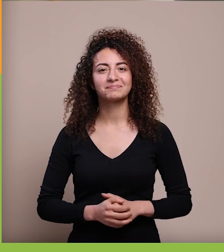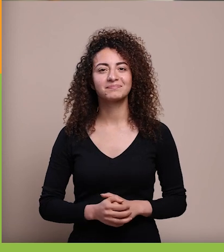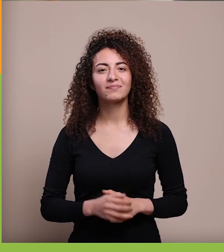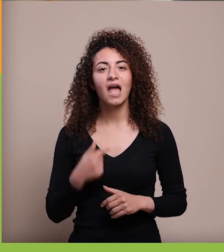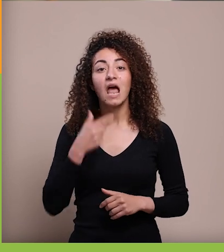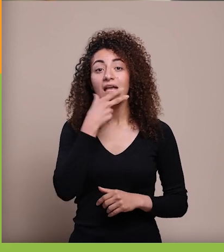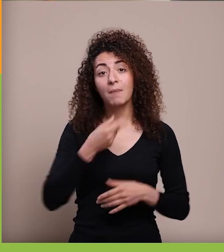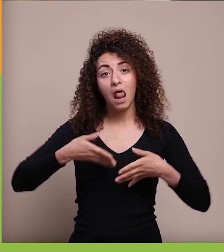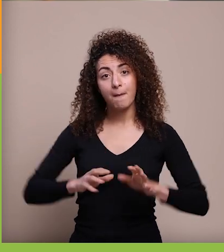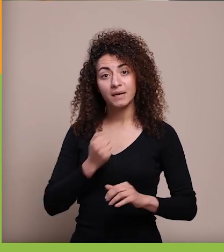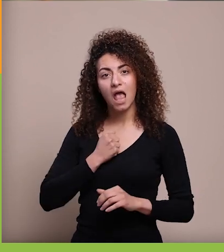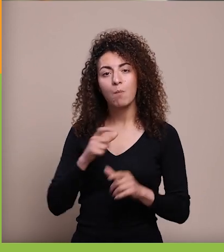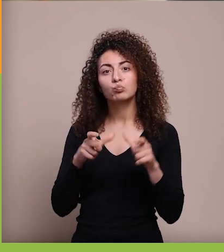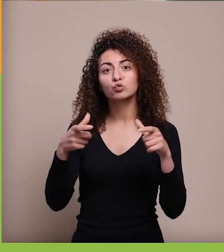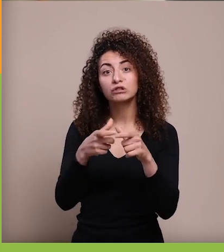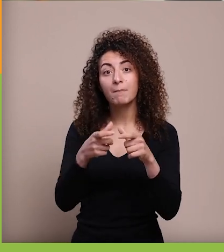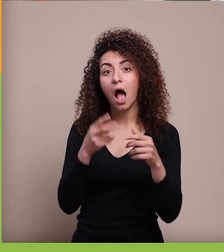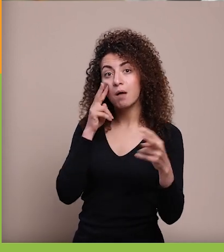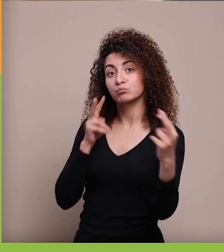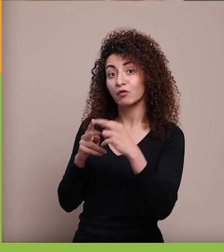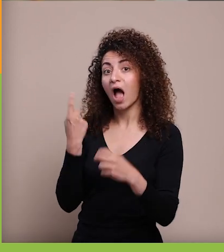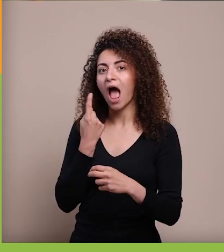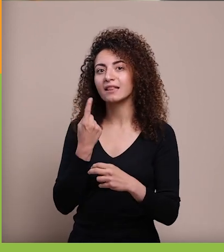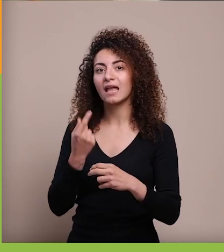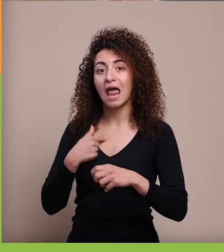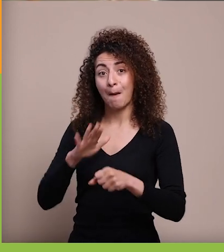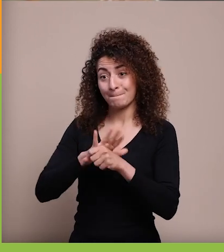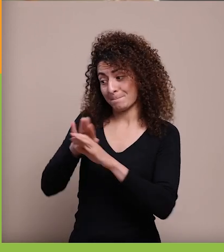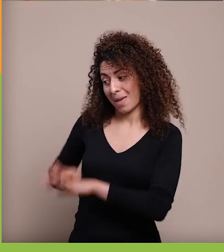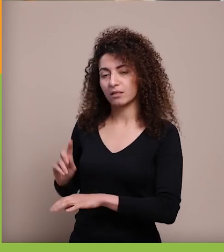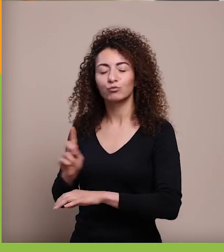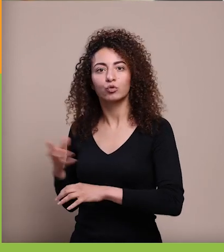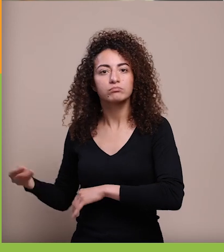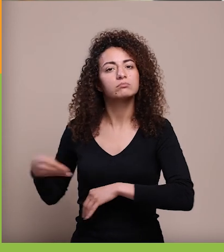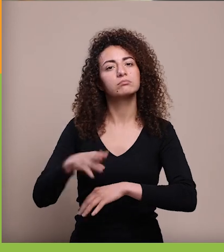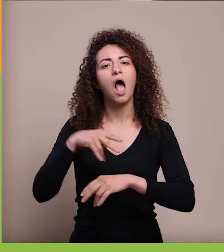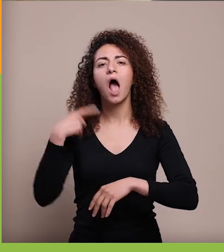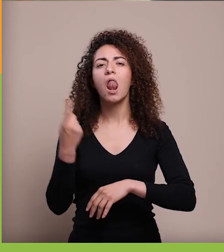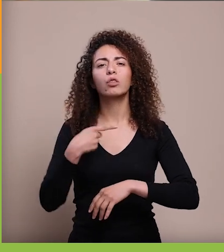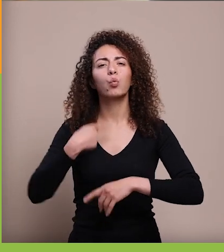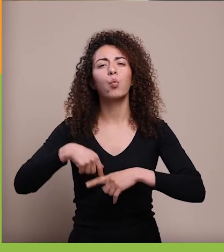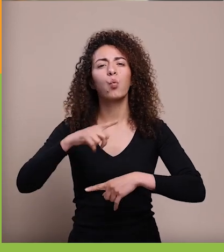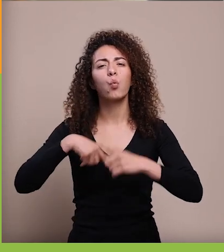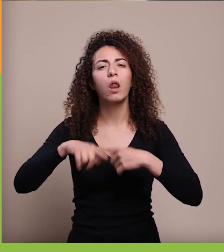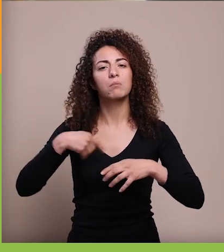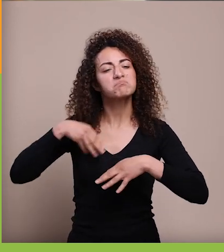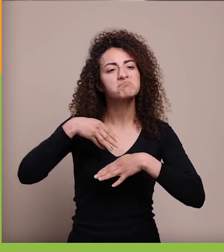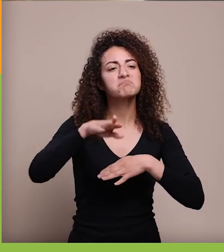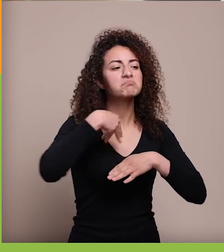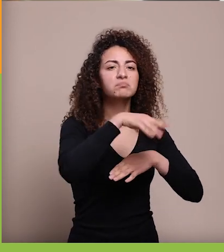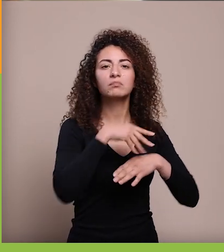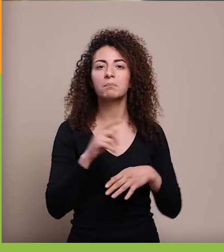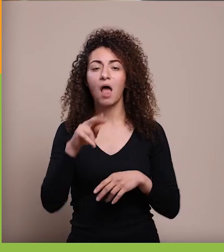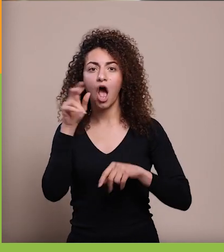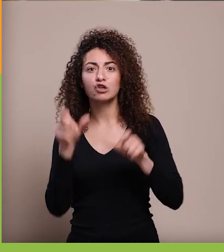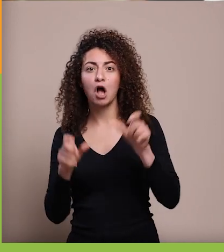كرمال ابني يتقبلوا المجتمع أنا مزرقتوا بالبيت باستمرار بطلعوا هلأ عادي ما حدا بيسألني شبه ولا